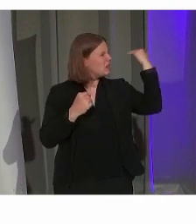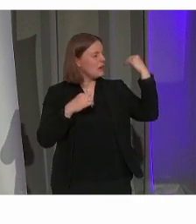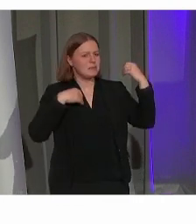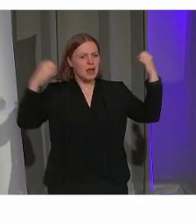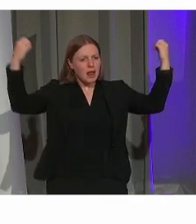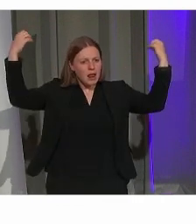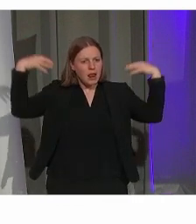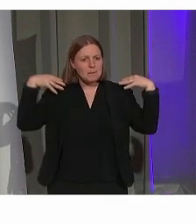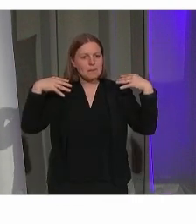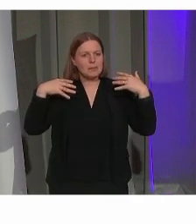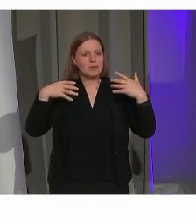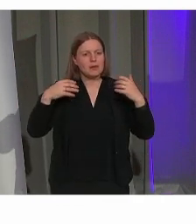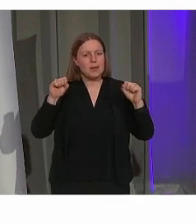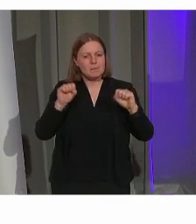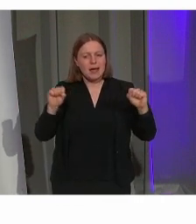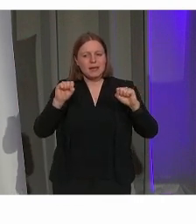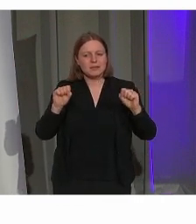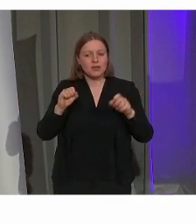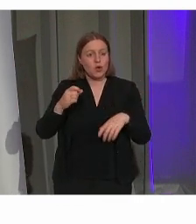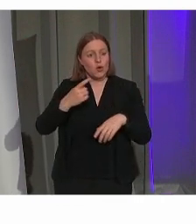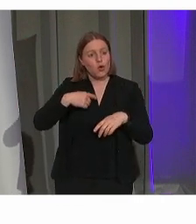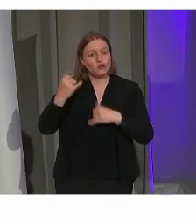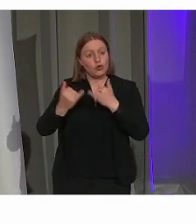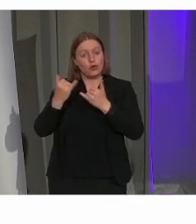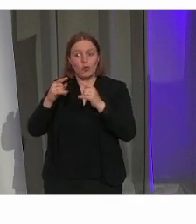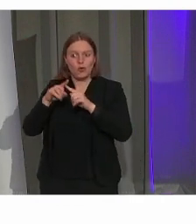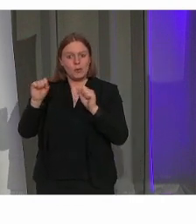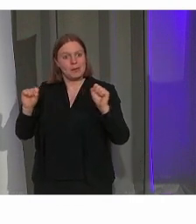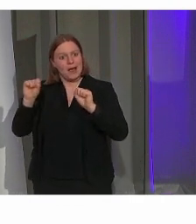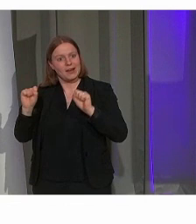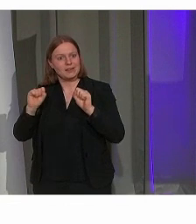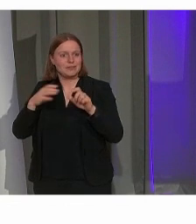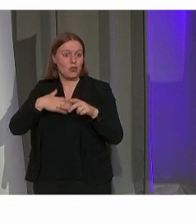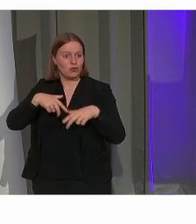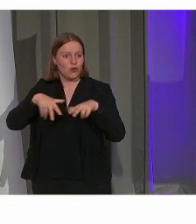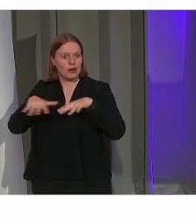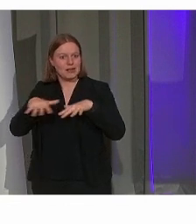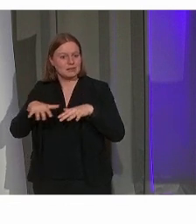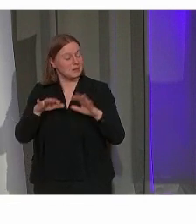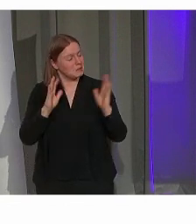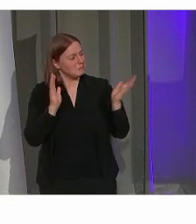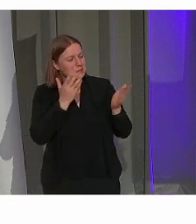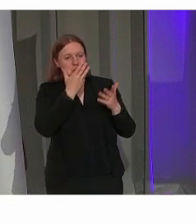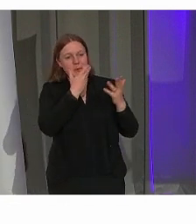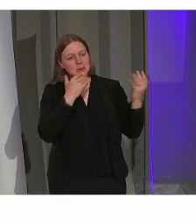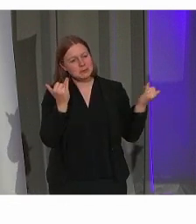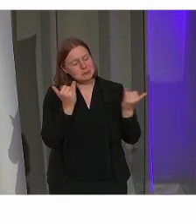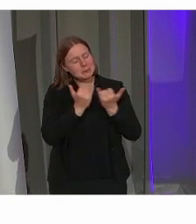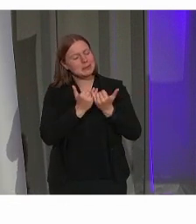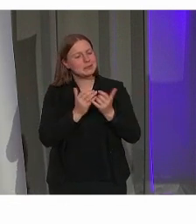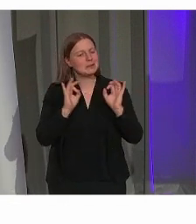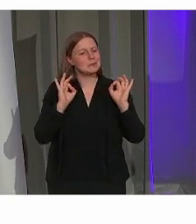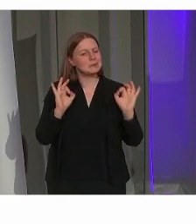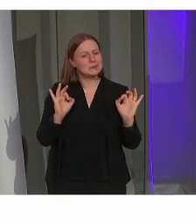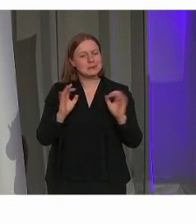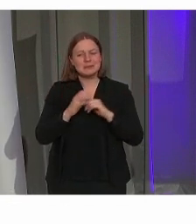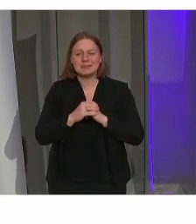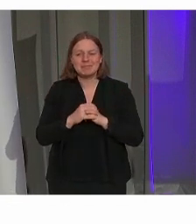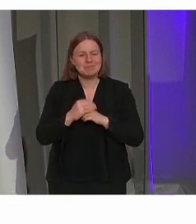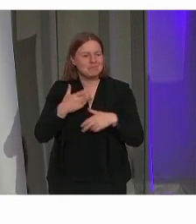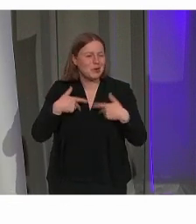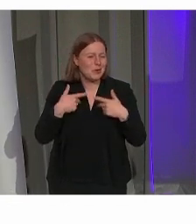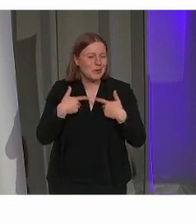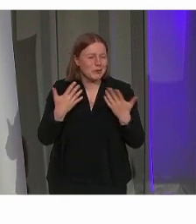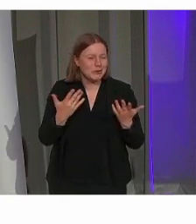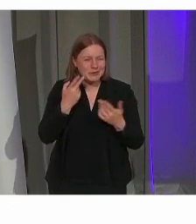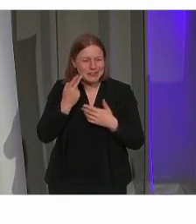De kleur van het agentschap, ongevoerend, is ook paars als referentiekleur. Dus het is al direct gezocht naar een mooie symmetrie tussen de twee. Altijd fijn